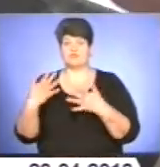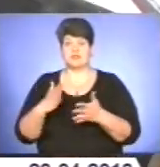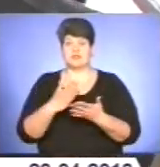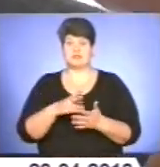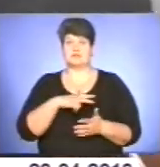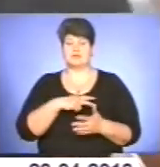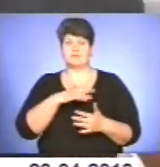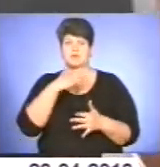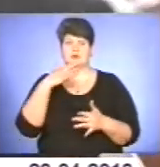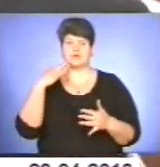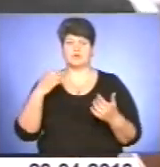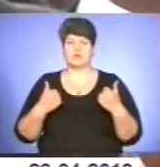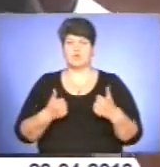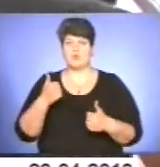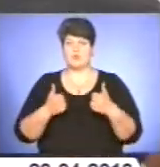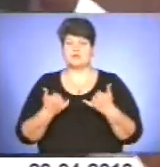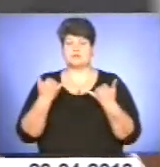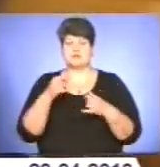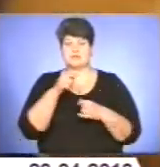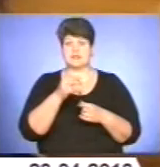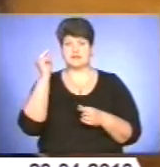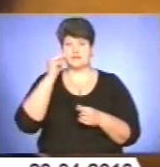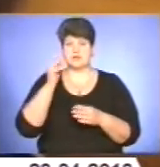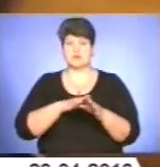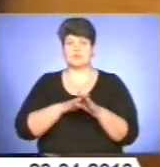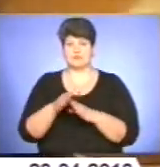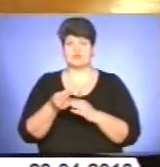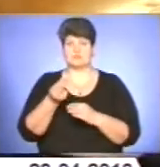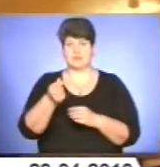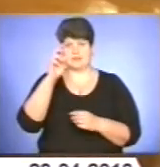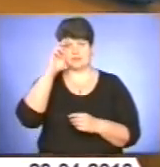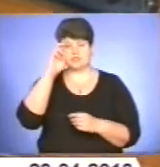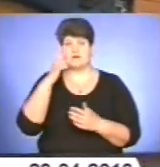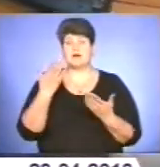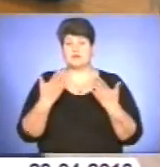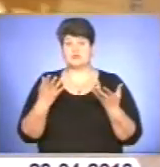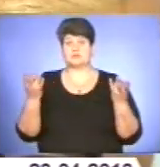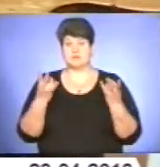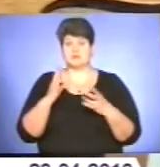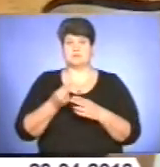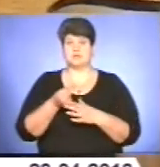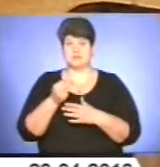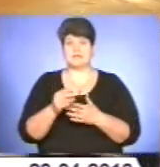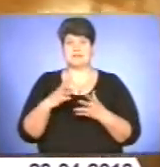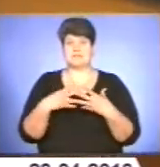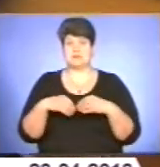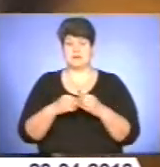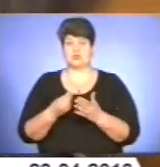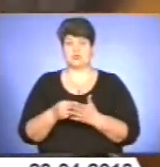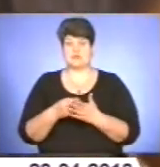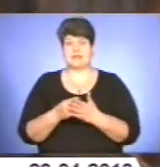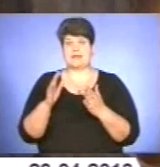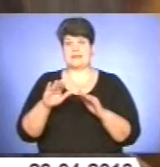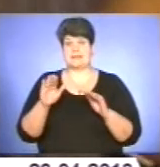багатьох конкурсів, тож зараз за їх навчання повністю сплачує держава. Якщо доведеться платити з сімейного бюджету, діти